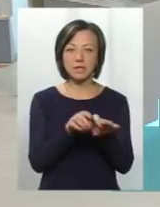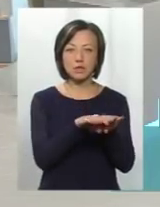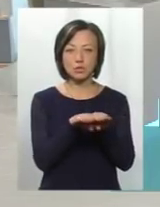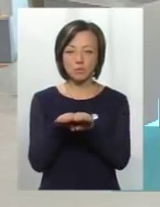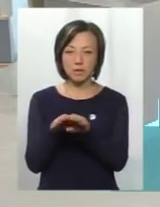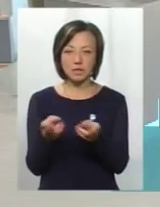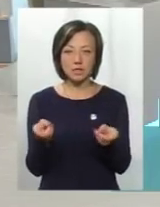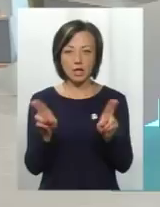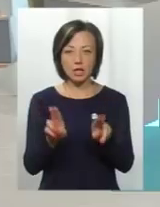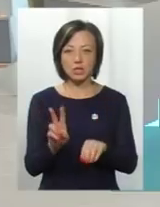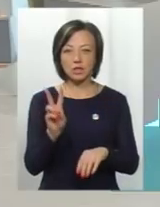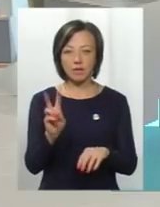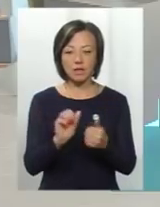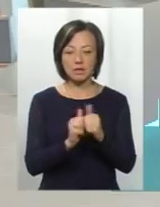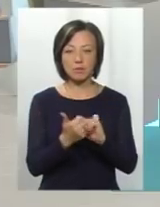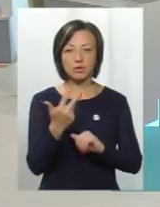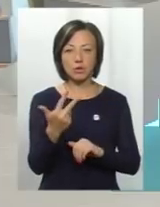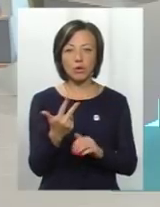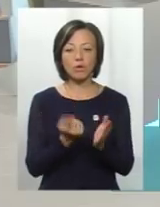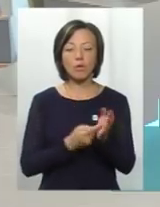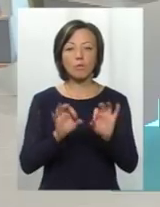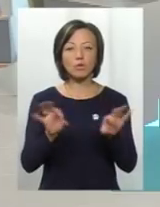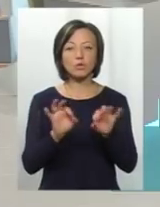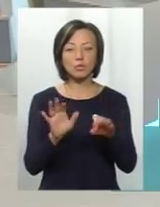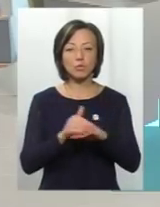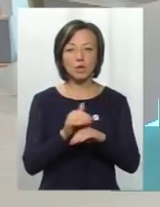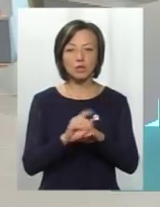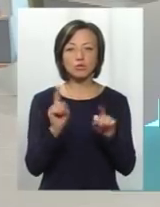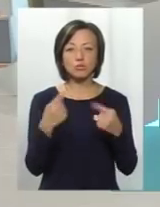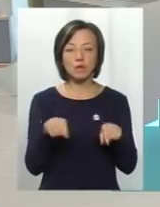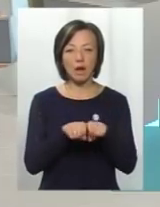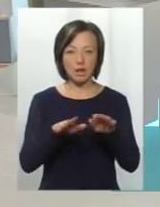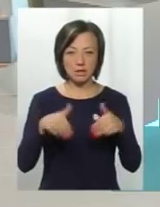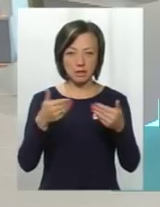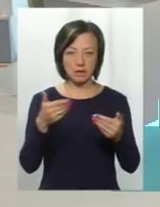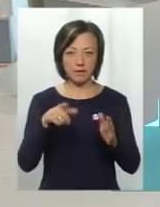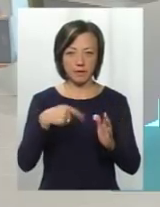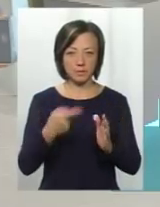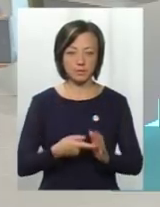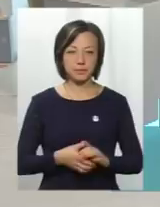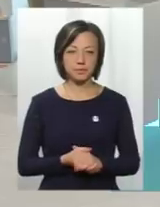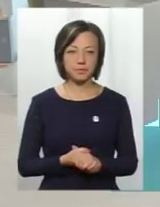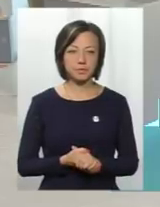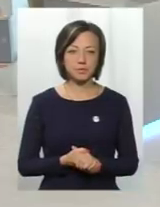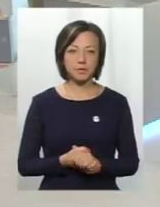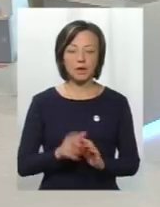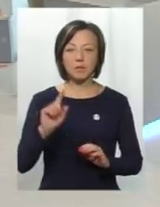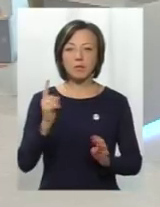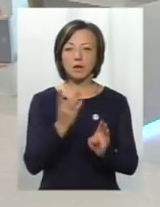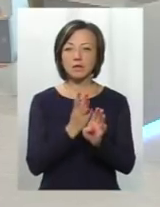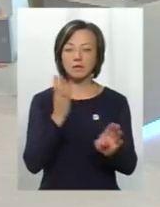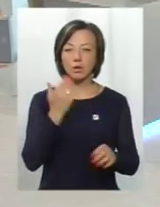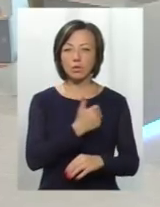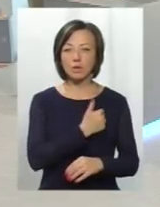залишити два замість трьох. Обґрунтуєте, будь ласка, чому була така ініціатива? Перш за все, я би хотіла